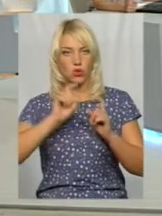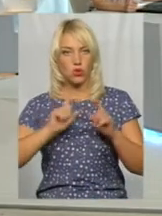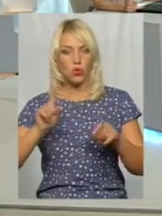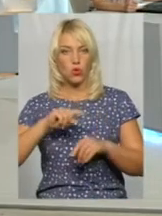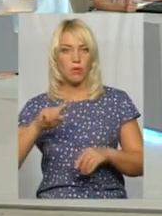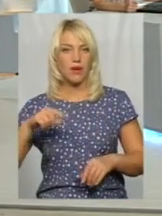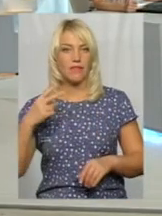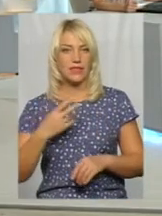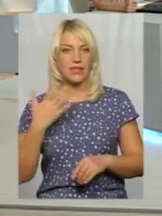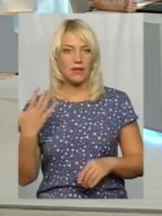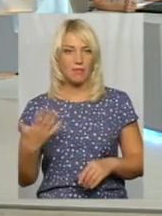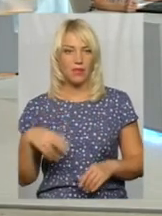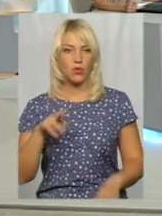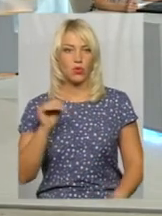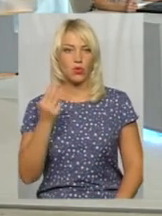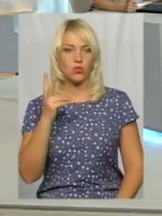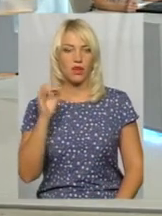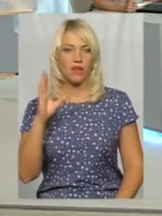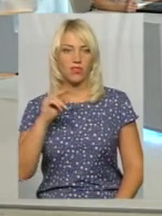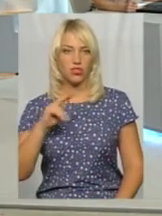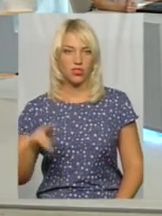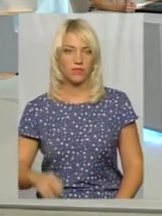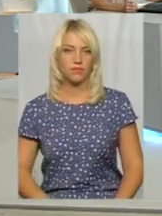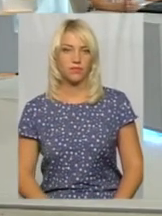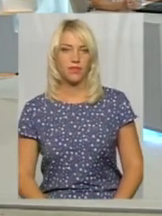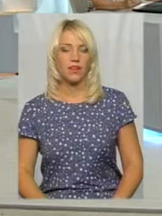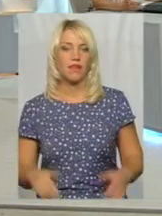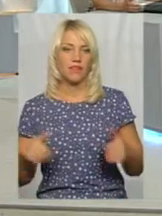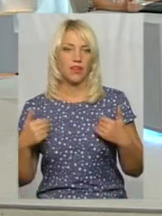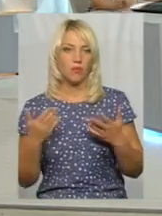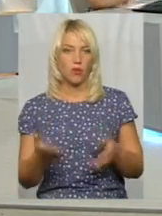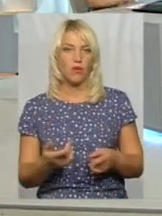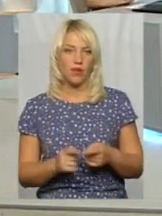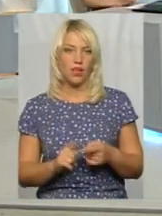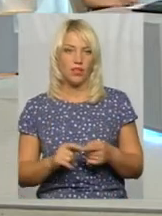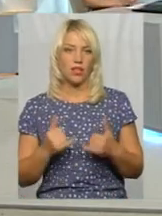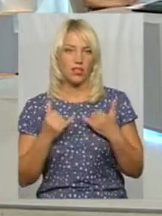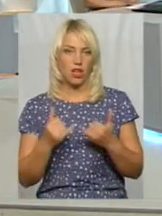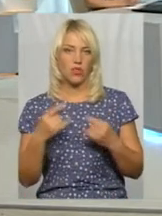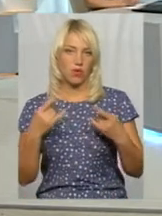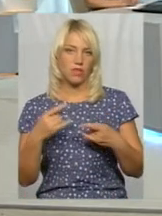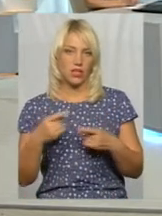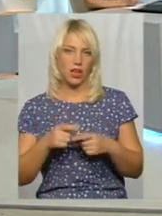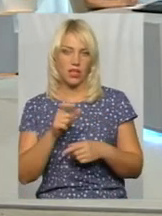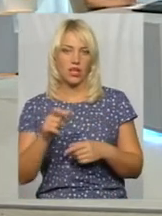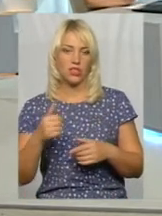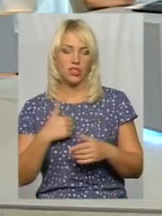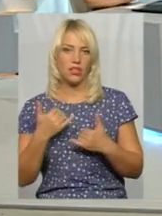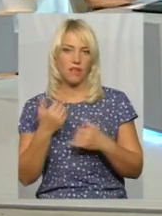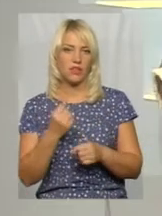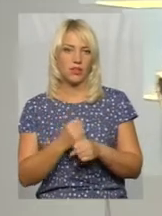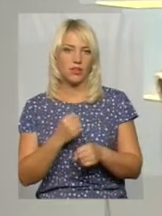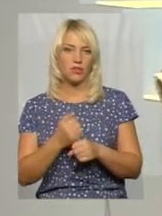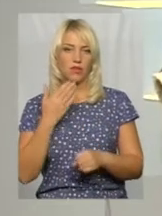номер 25 Іваном Душкевичем. Вітаю вас. Добрий день. Вітаю вас, шановні глядачі. Для вас у студії «Нажево» працює